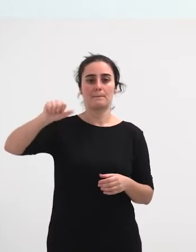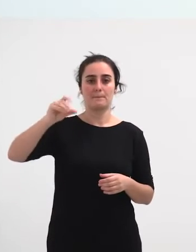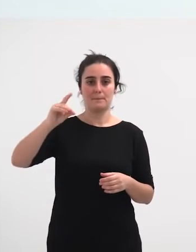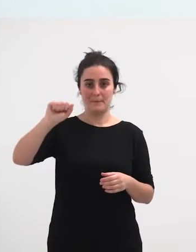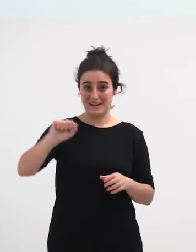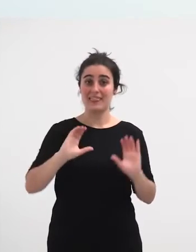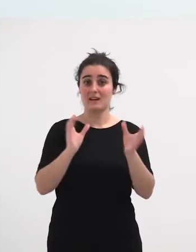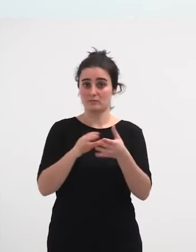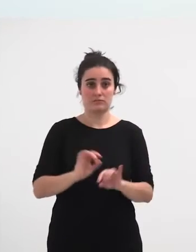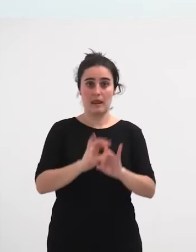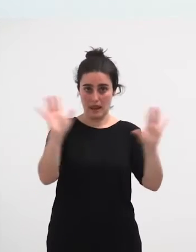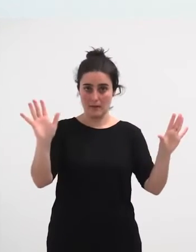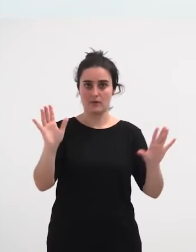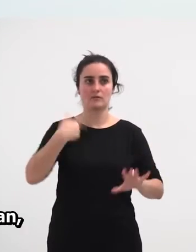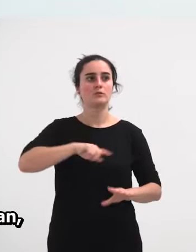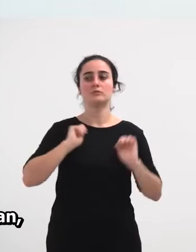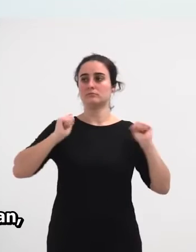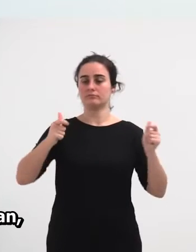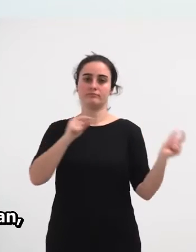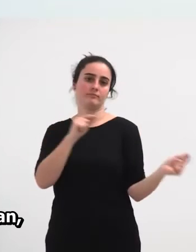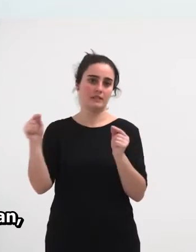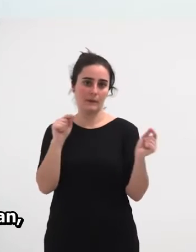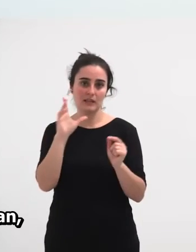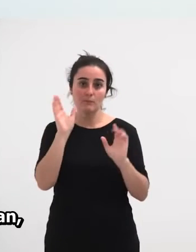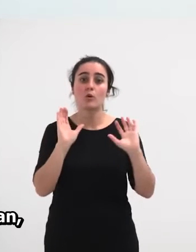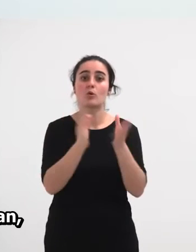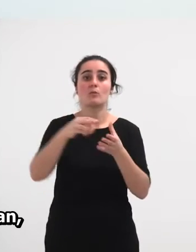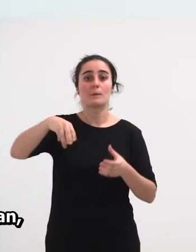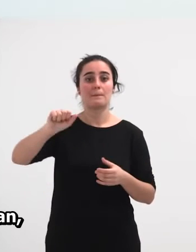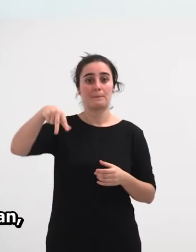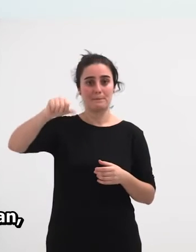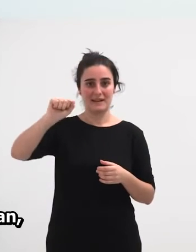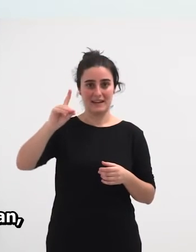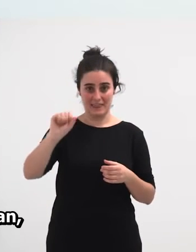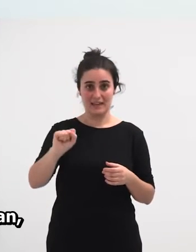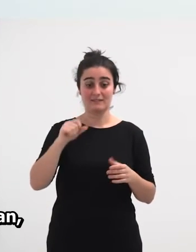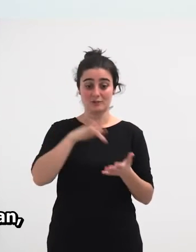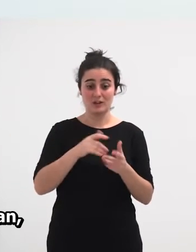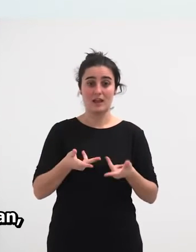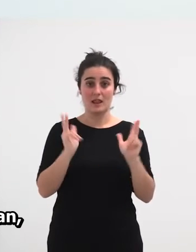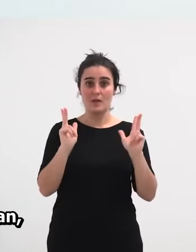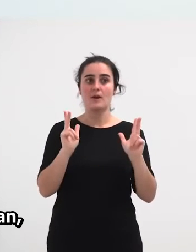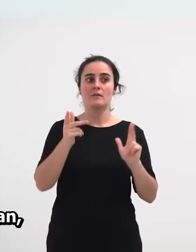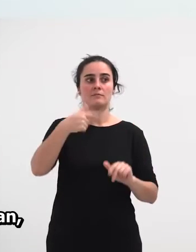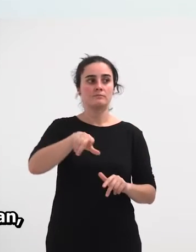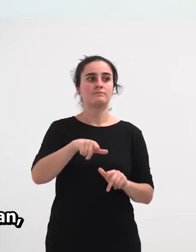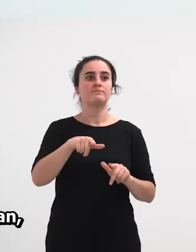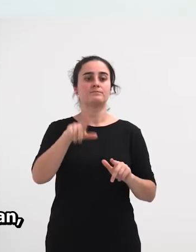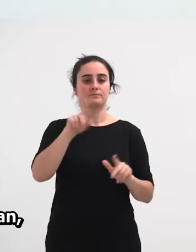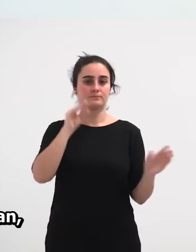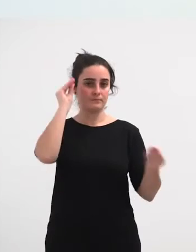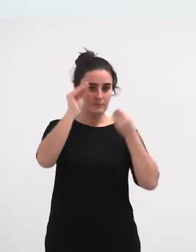duan, zikinen horrein buruz, ez da baidatzen. Zeren manadakoak aske utzi zituztenean, planteatu zen, bueno,